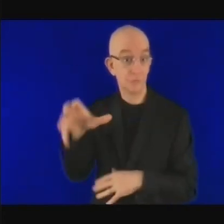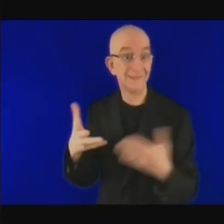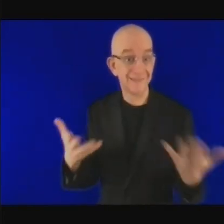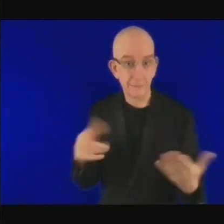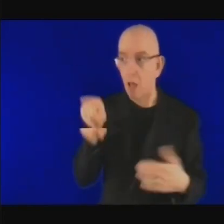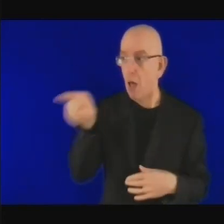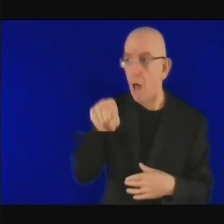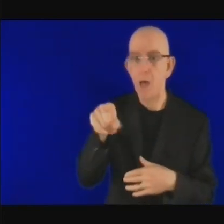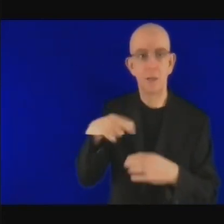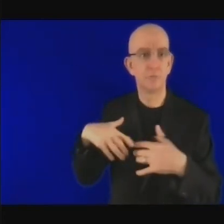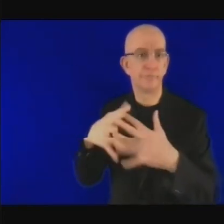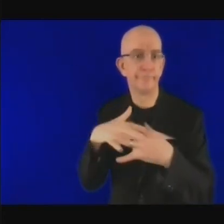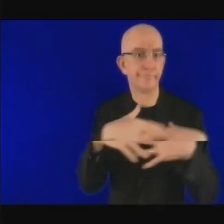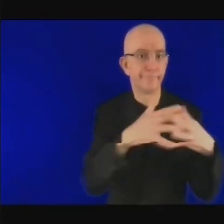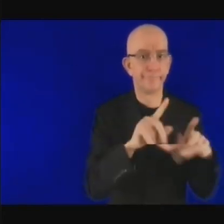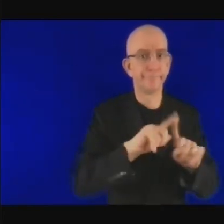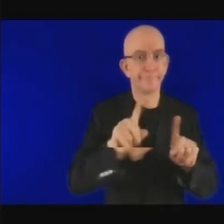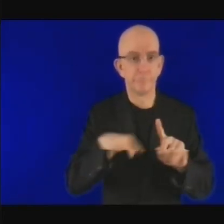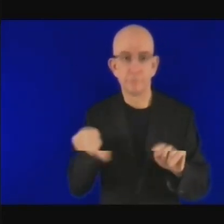traditionnelle de faire